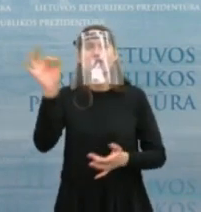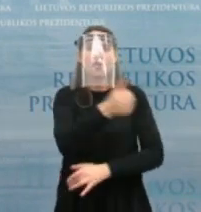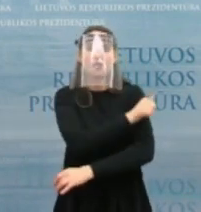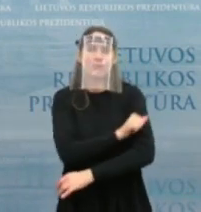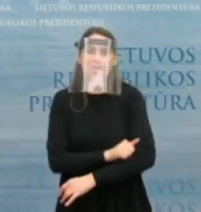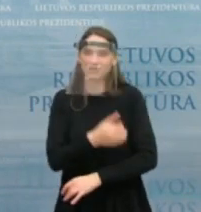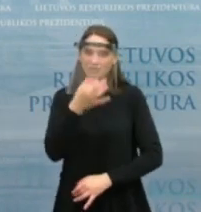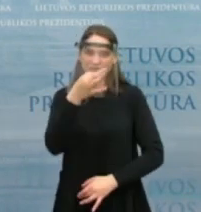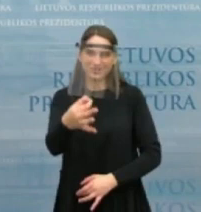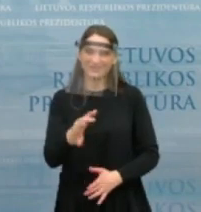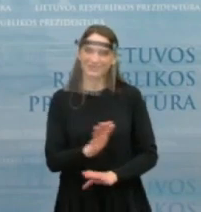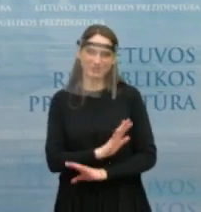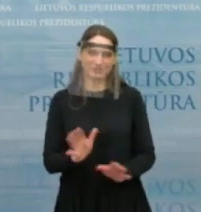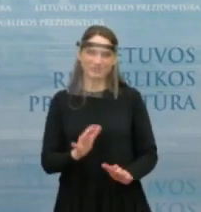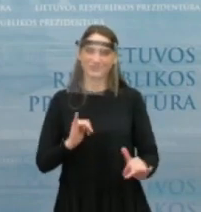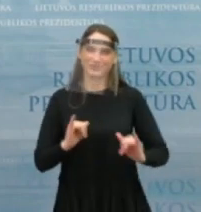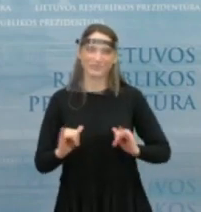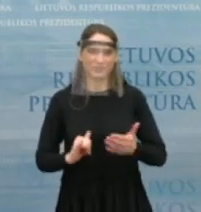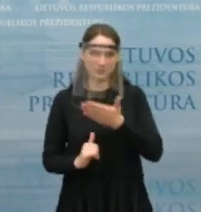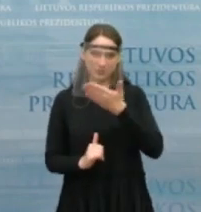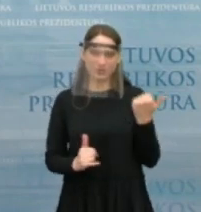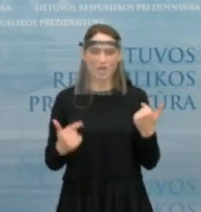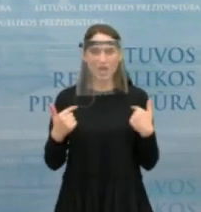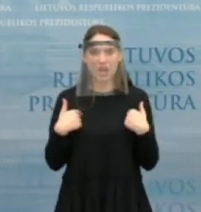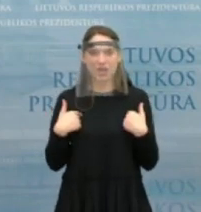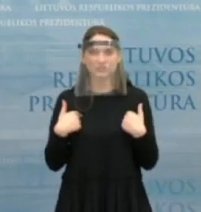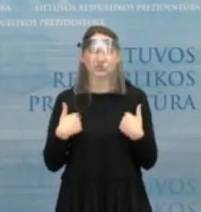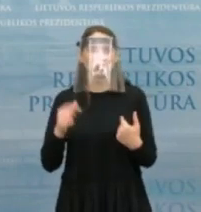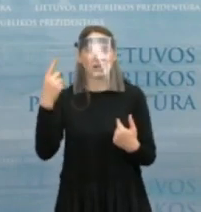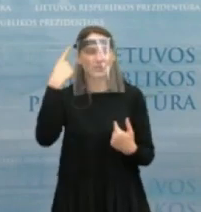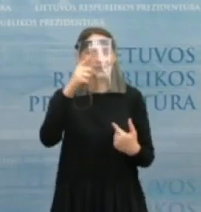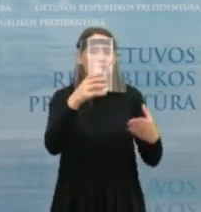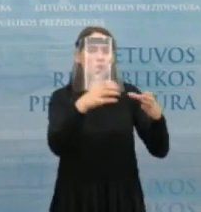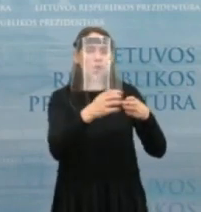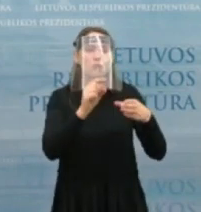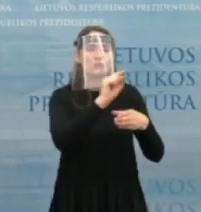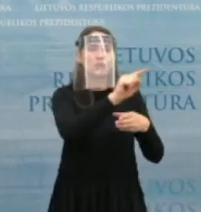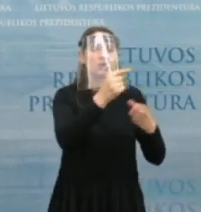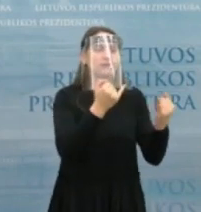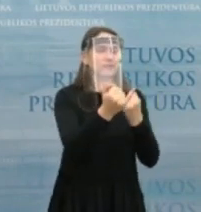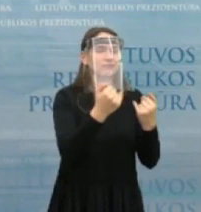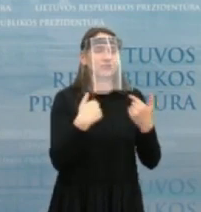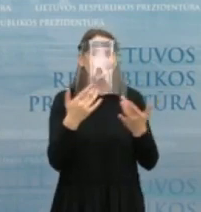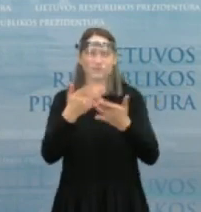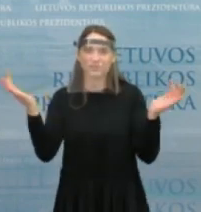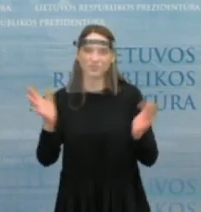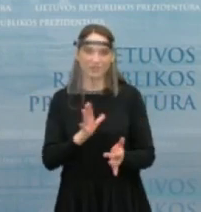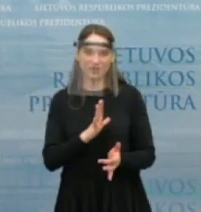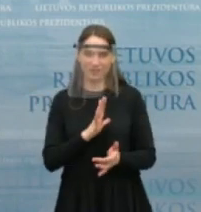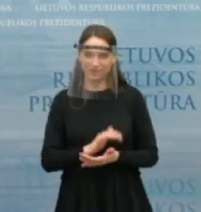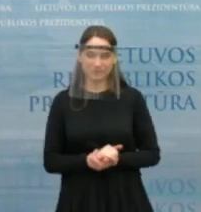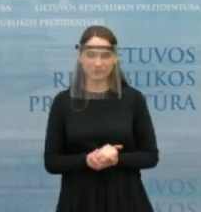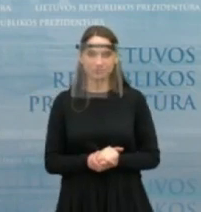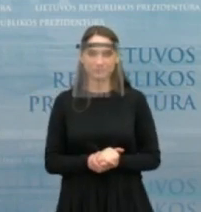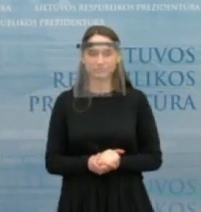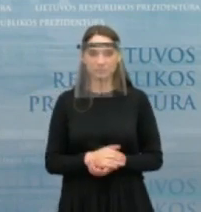pavardes tikrai būtų netiška tiek, tiek man, tiek prieš to žmonės, kuriais, na, yra pokalbiai. Bet natūralu, kad